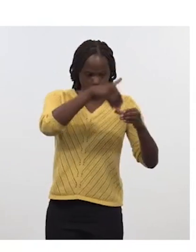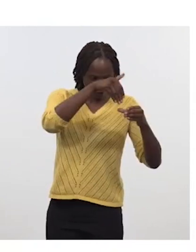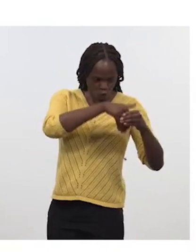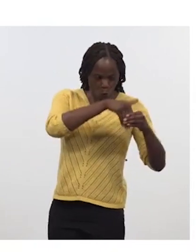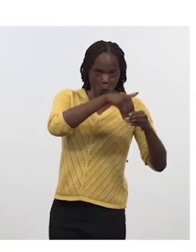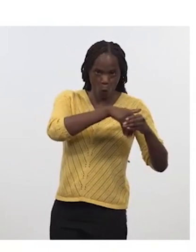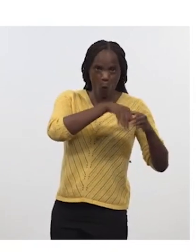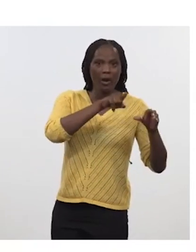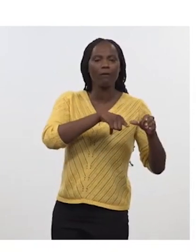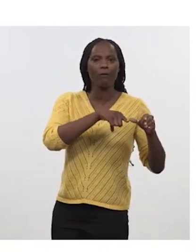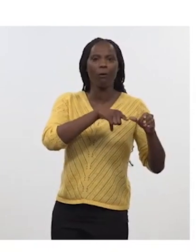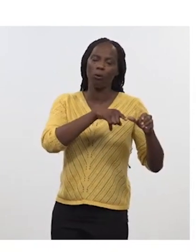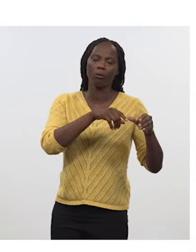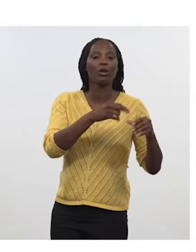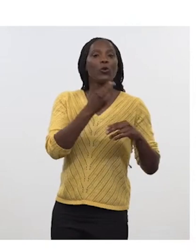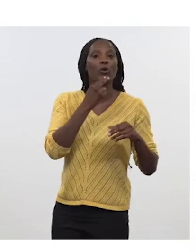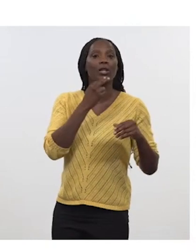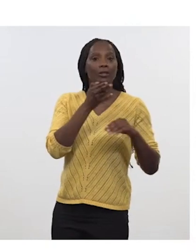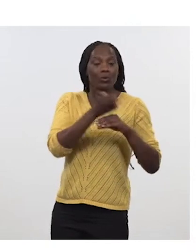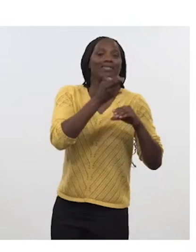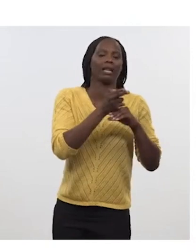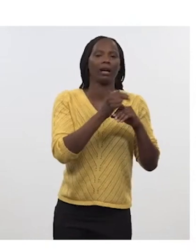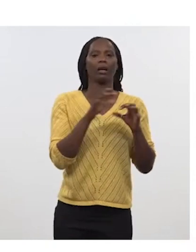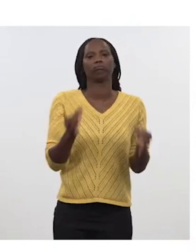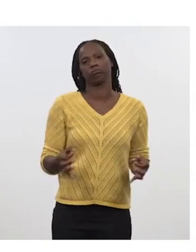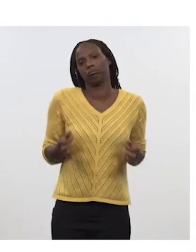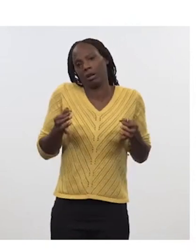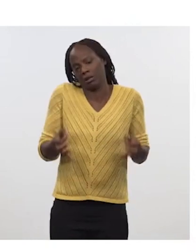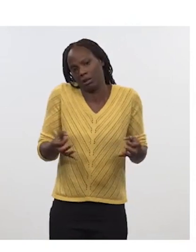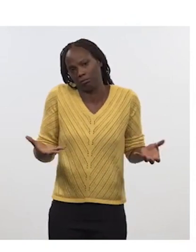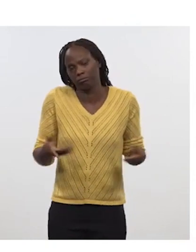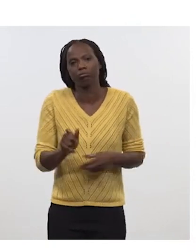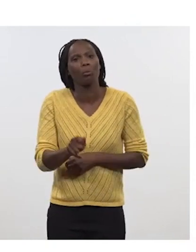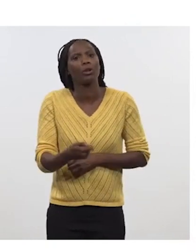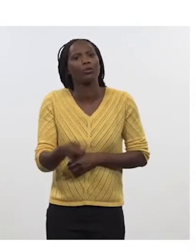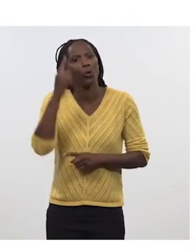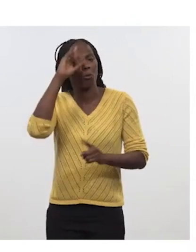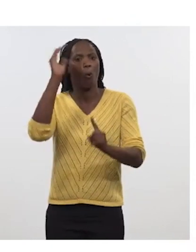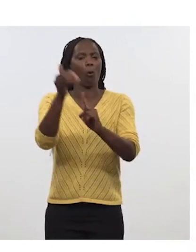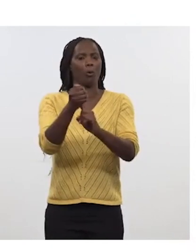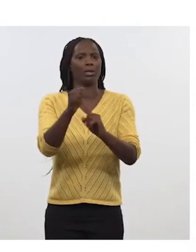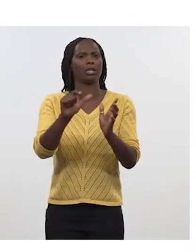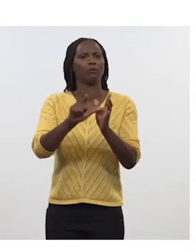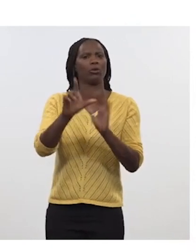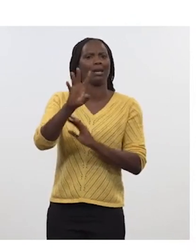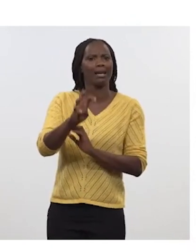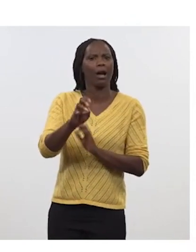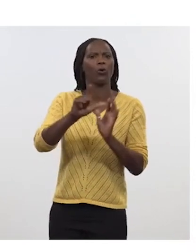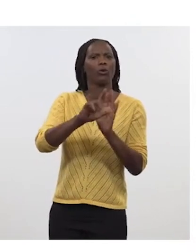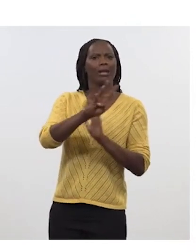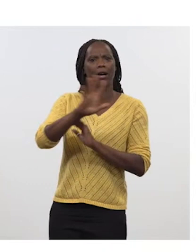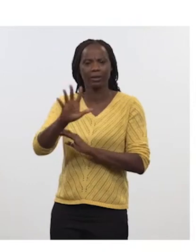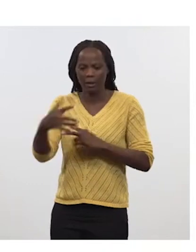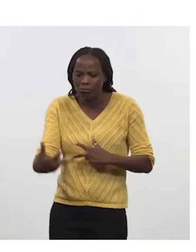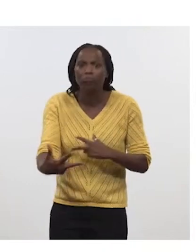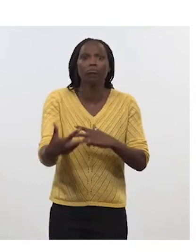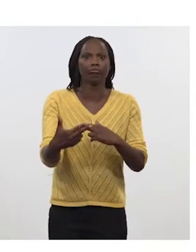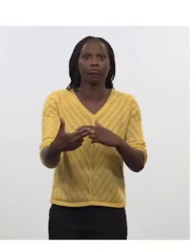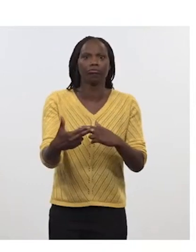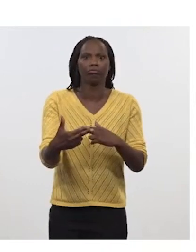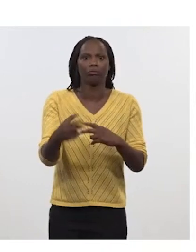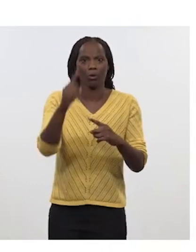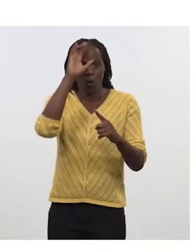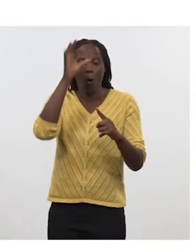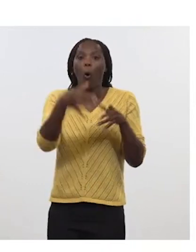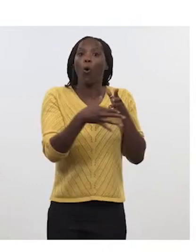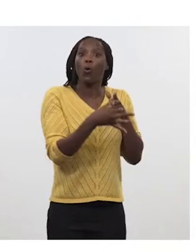classique, parce qu'à horizon de 2040-2045, il va sans dire que la fonction de feu classique n'aura pas